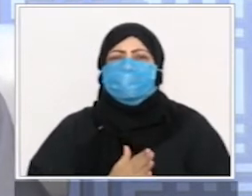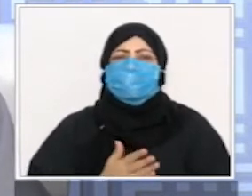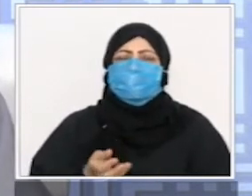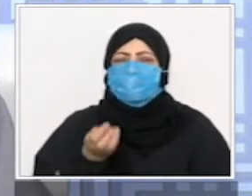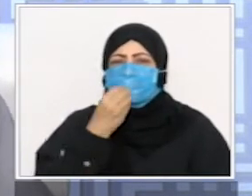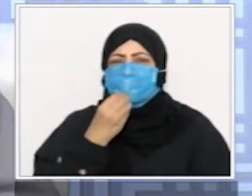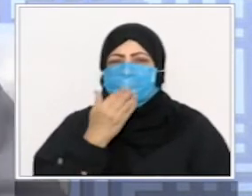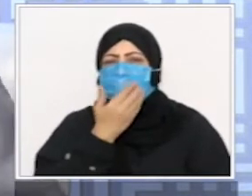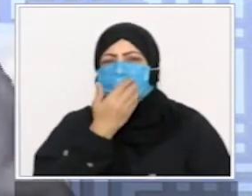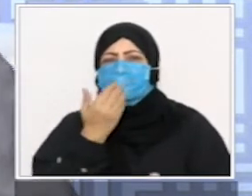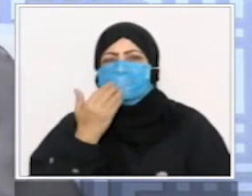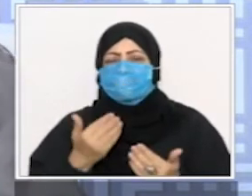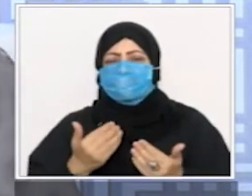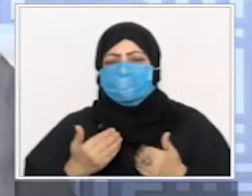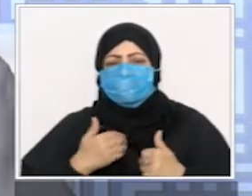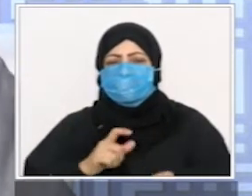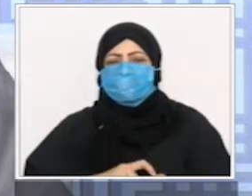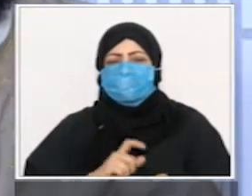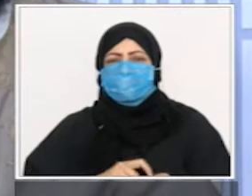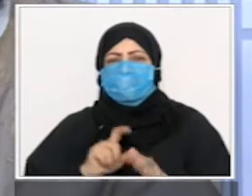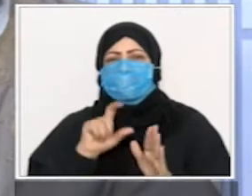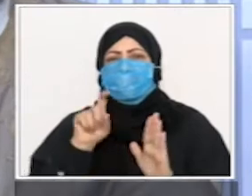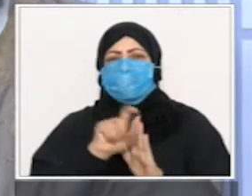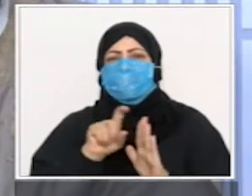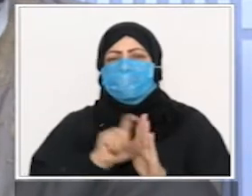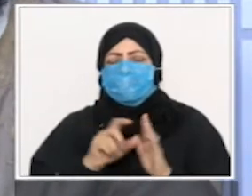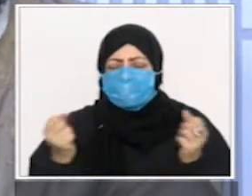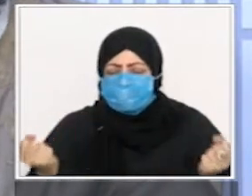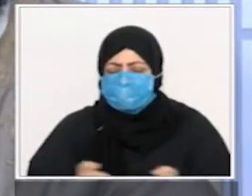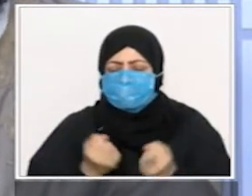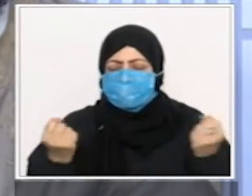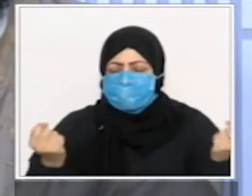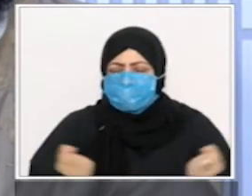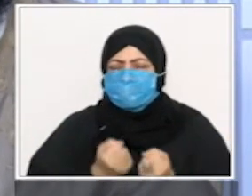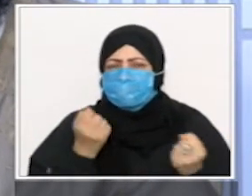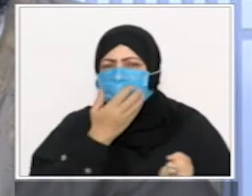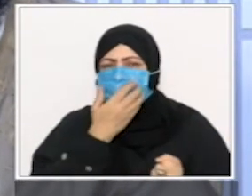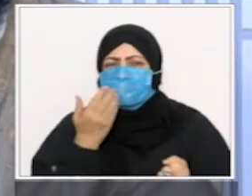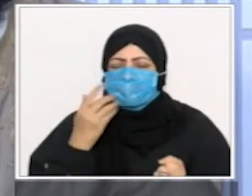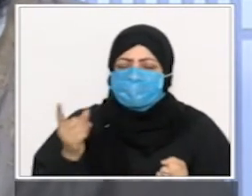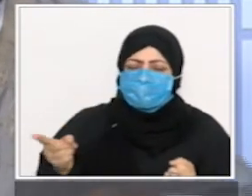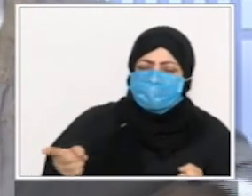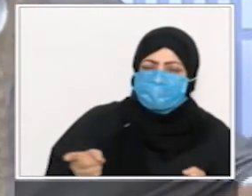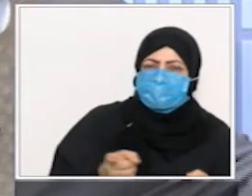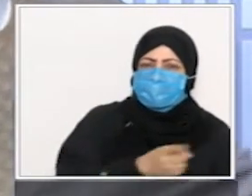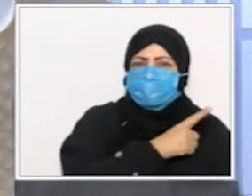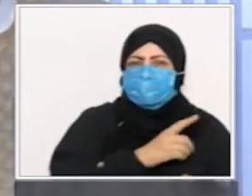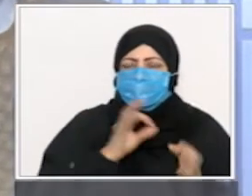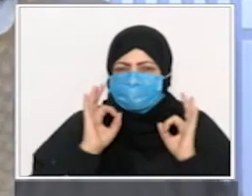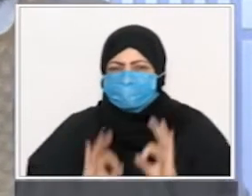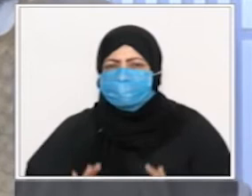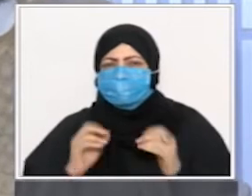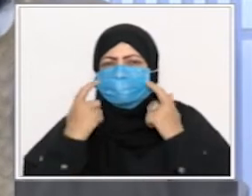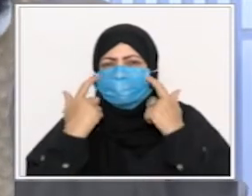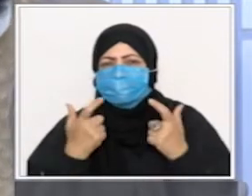هذا بين الإمساك العادي الذي كان يحطاط فيه عليه الصلاة والسلام وتهيأ فيه إلى بقدر ما